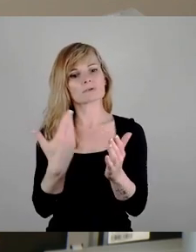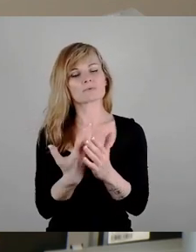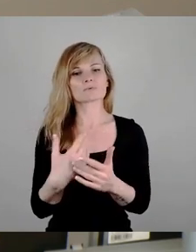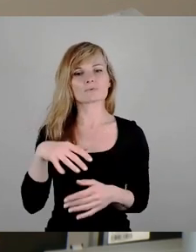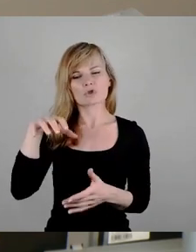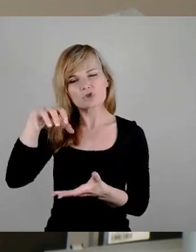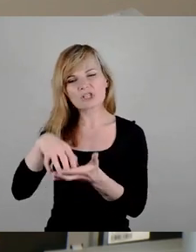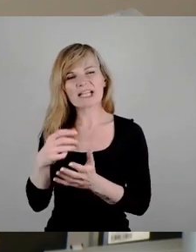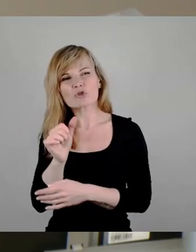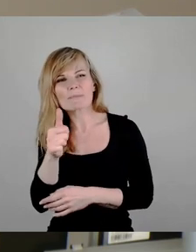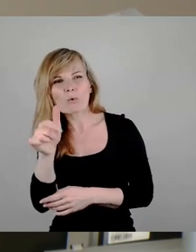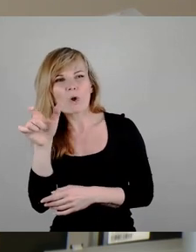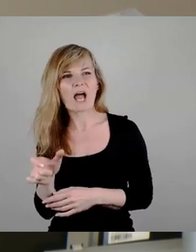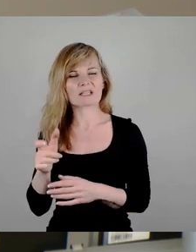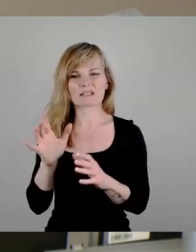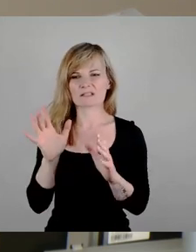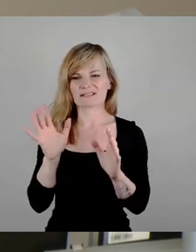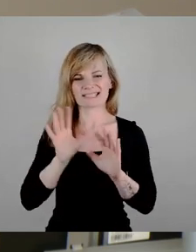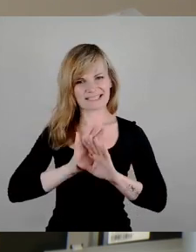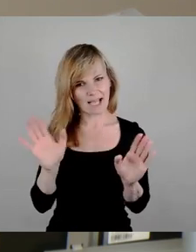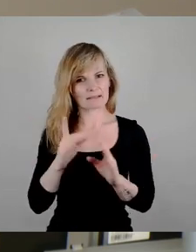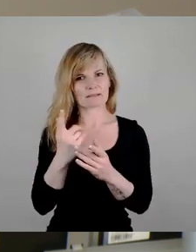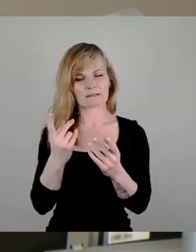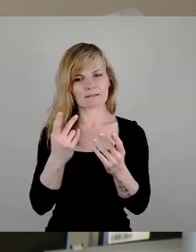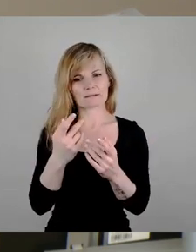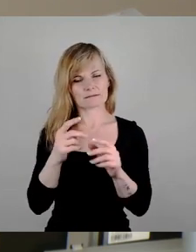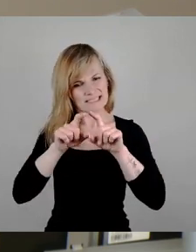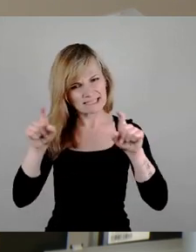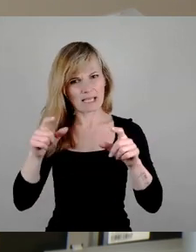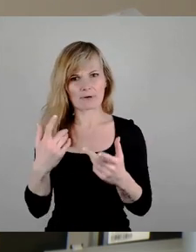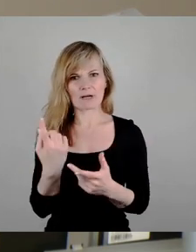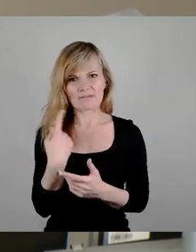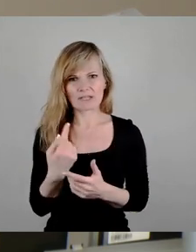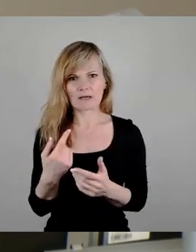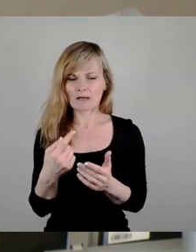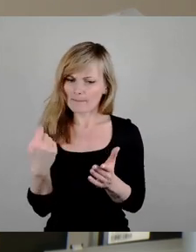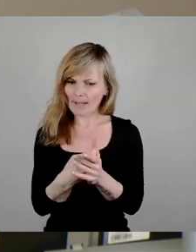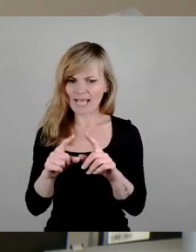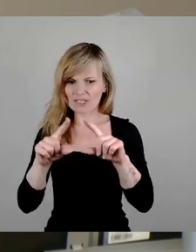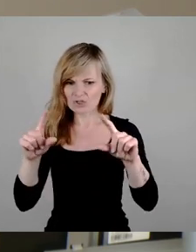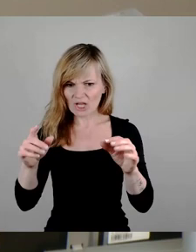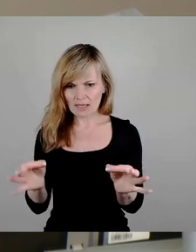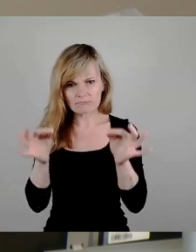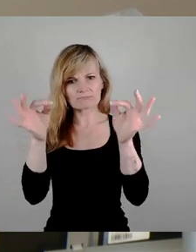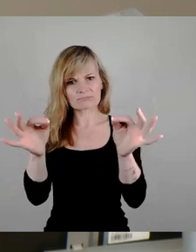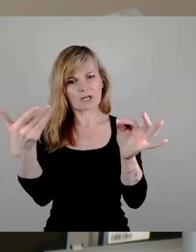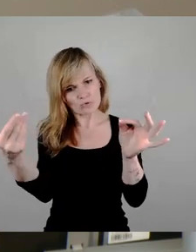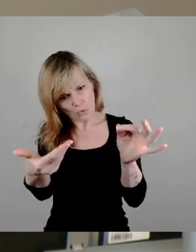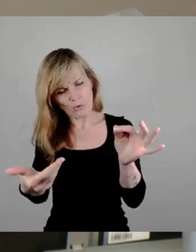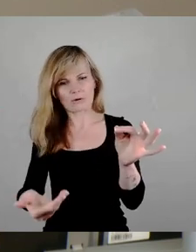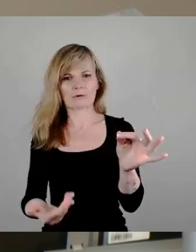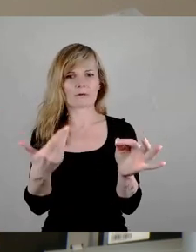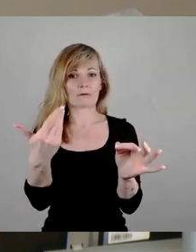sein wird. Es geht hier im Kern darum, dass wir einfach mal auch ein Preisschild erfahren. Dank der Wertgrenzen in der Hauptsatzung werden sie eine entsprechende